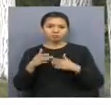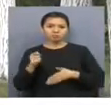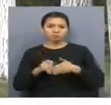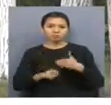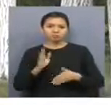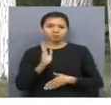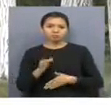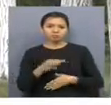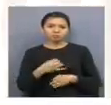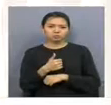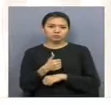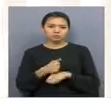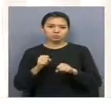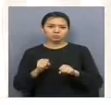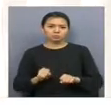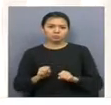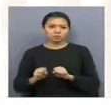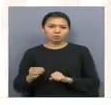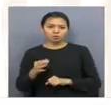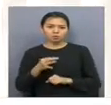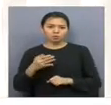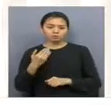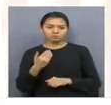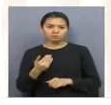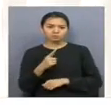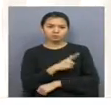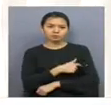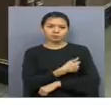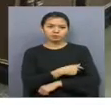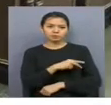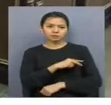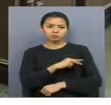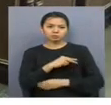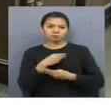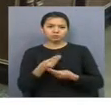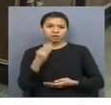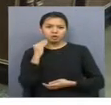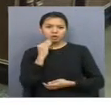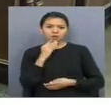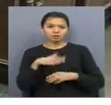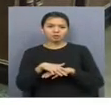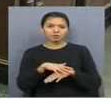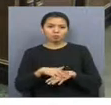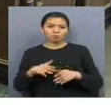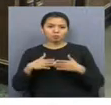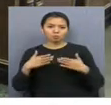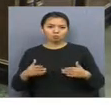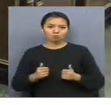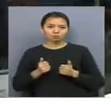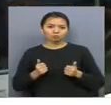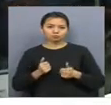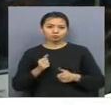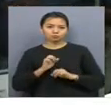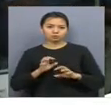Облыс әкімі құқық қорғау жүйесіндегі реформаларға медициналық қызмет көрсет ұсапасына қалықпен кері байланысқа айрықша